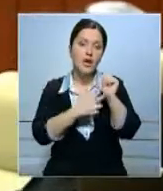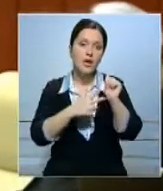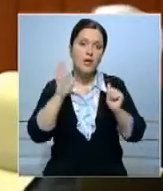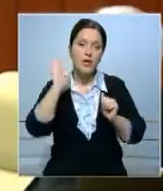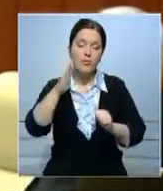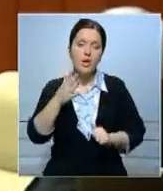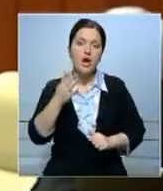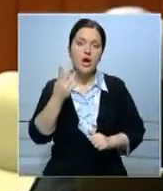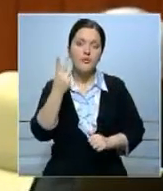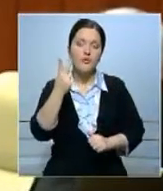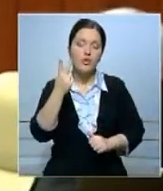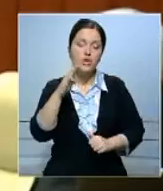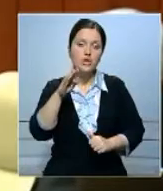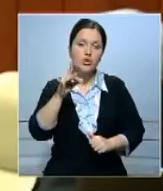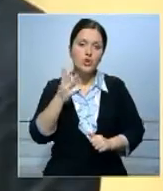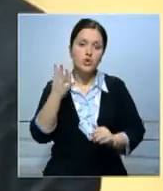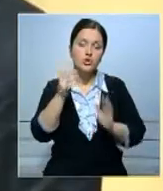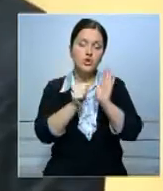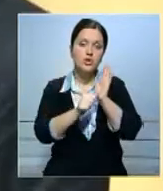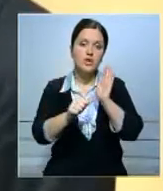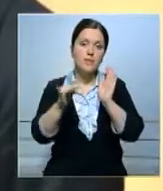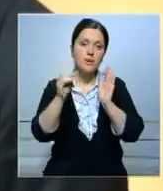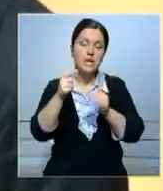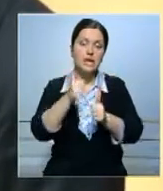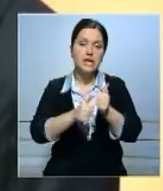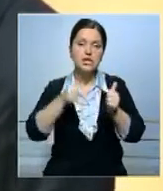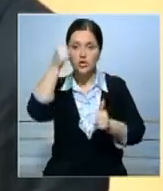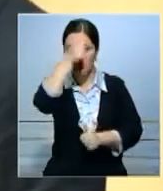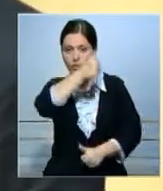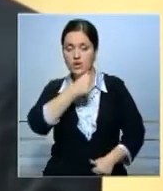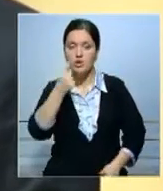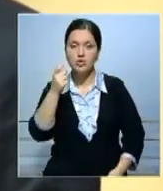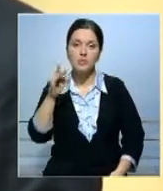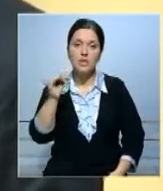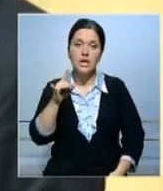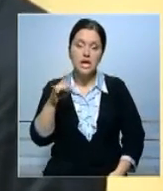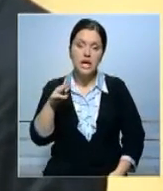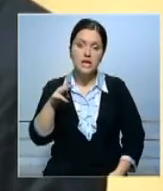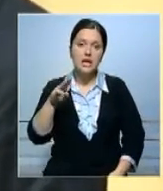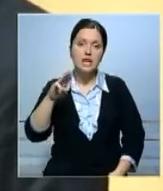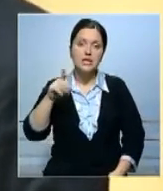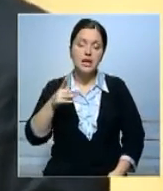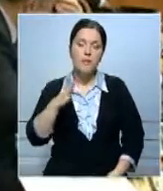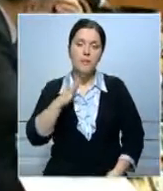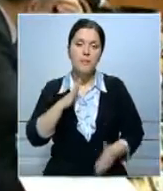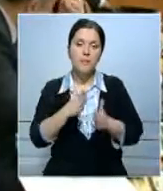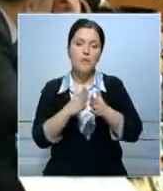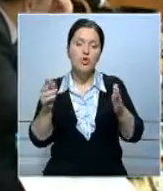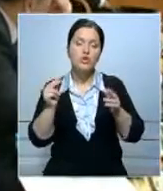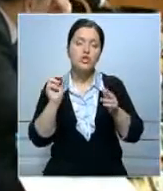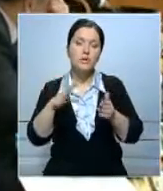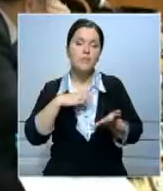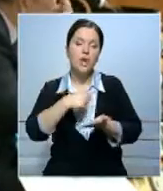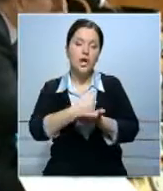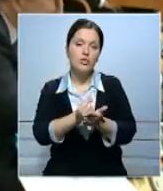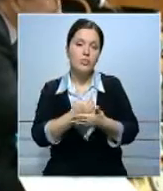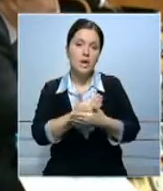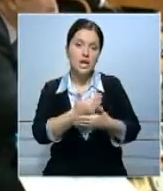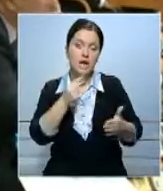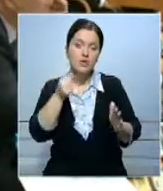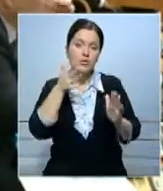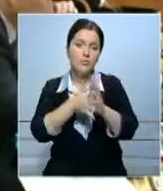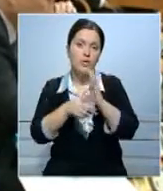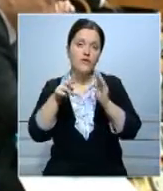триллиона 400 миллиардов тенге ежегодно. Опять-таки на 100 миллиардов тенге больше, чем было одобрено ранее. Что же касается расходов, то в